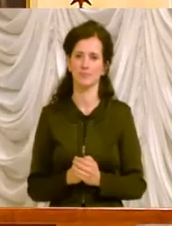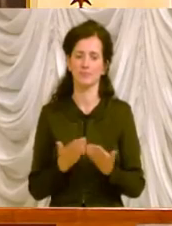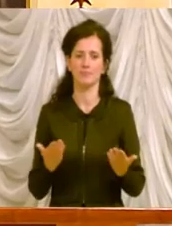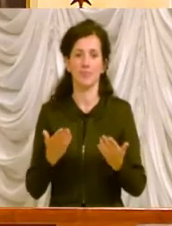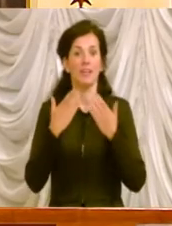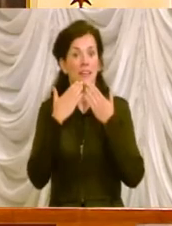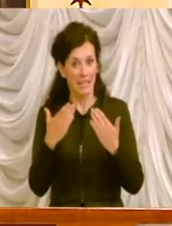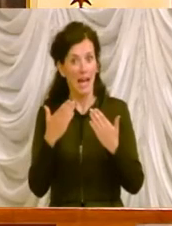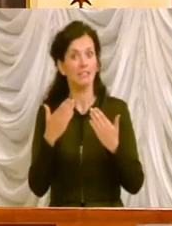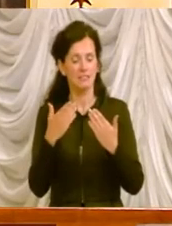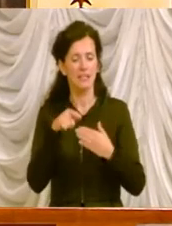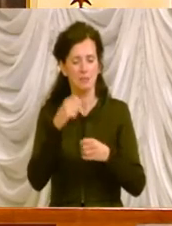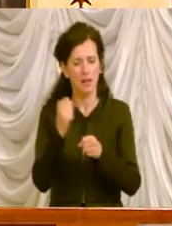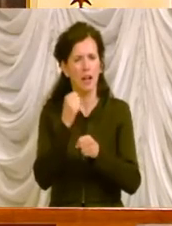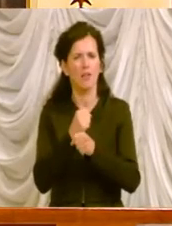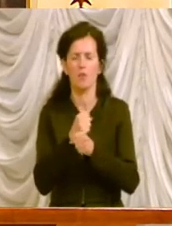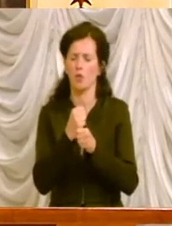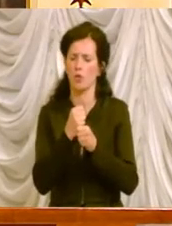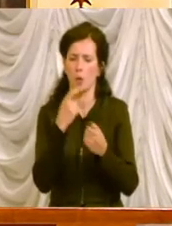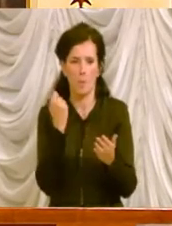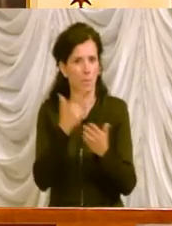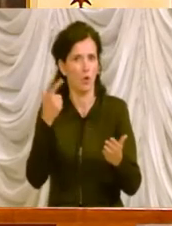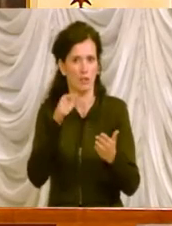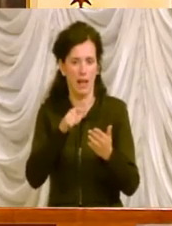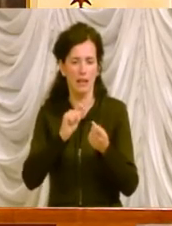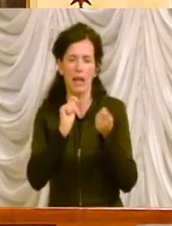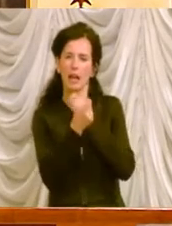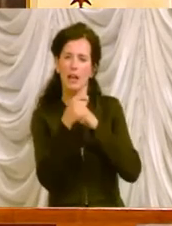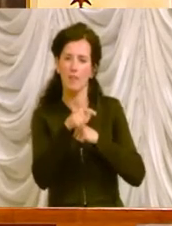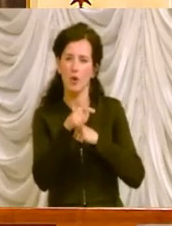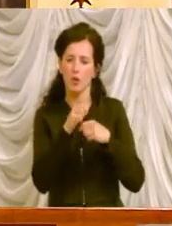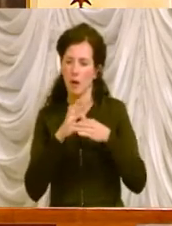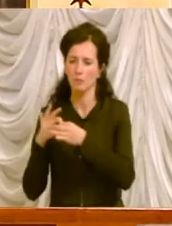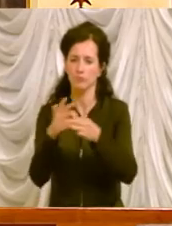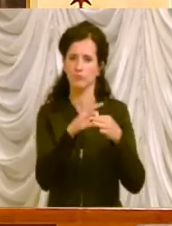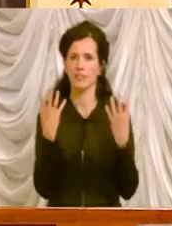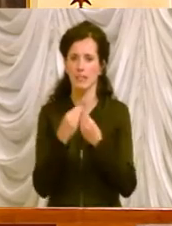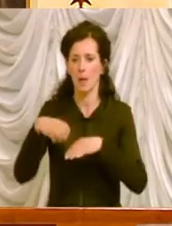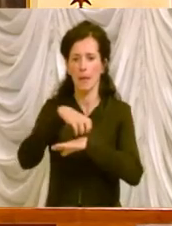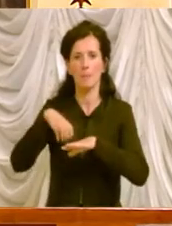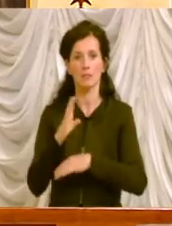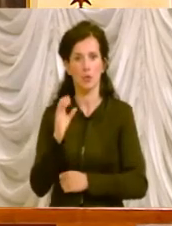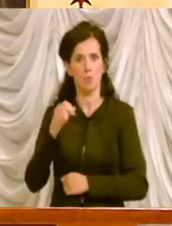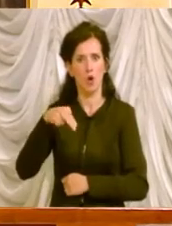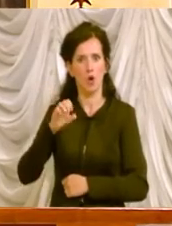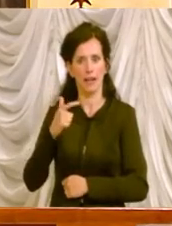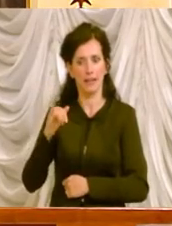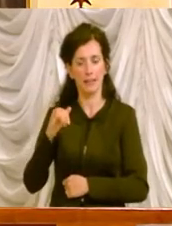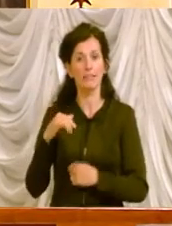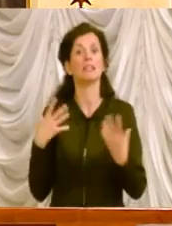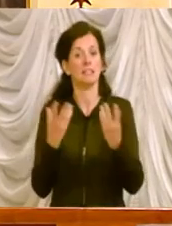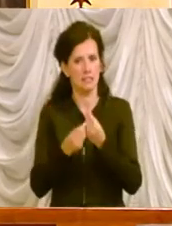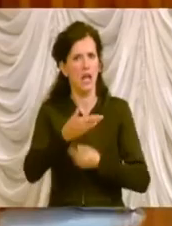molto importante, una riforma fatta in sinergia con il Ministro Bonetti e con tutti gli altri ministri